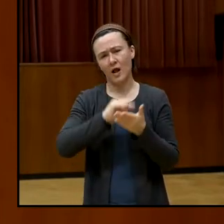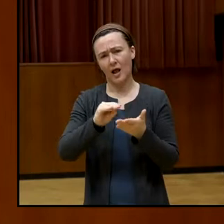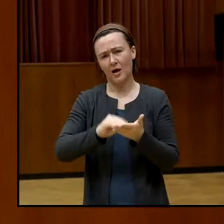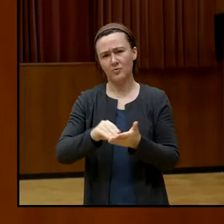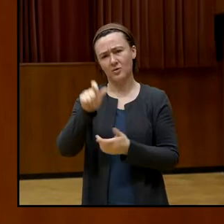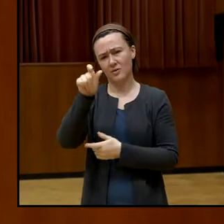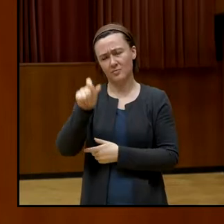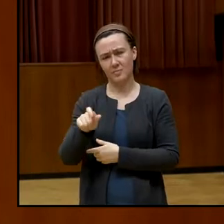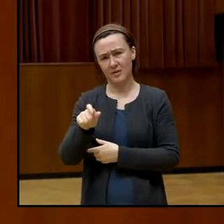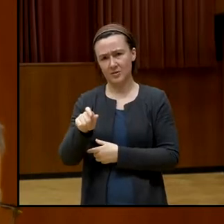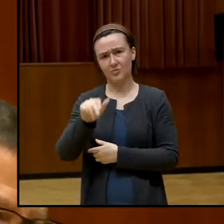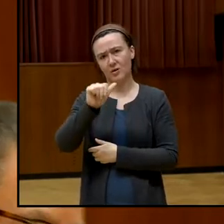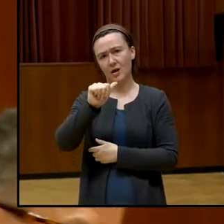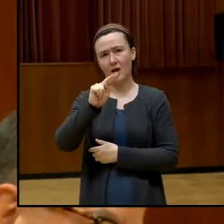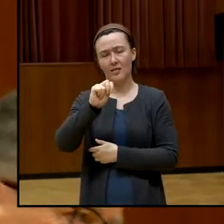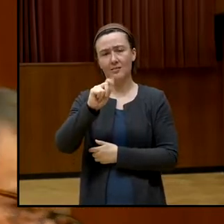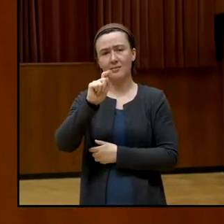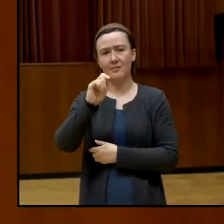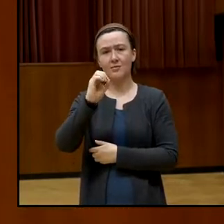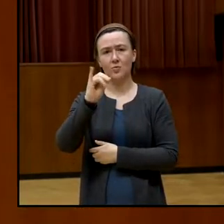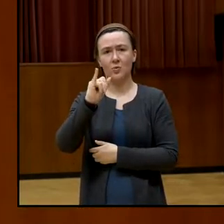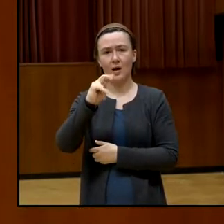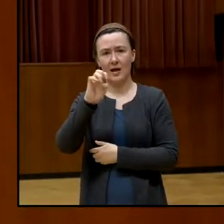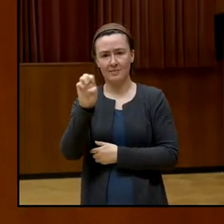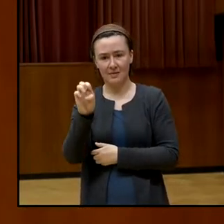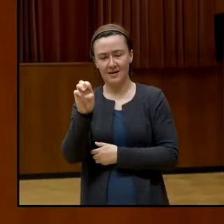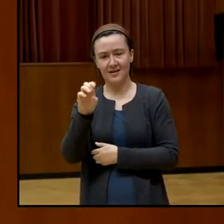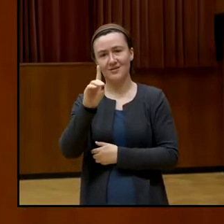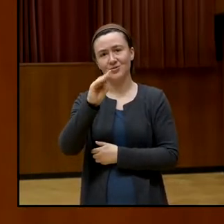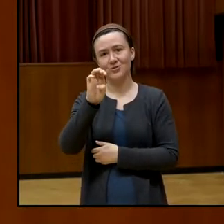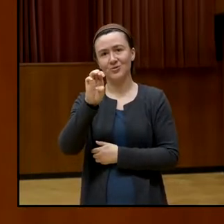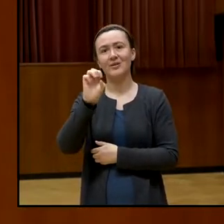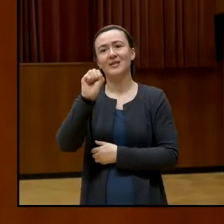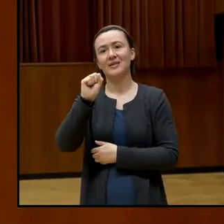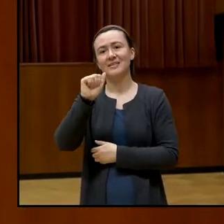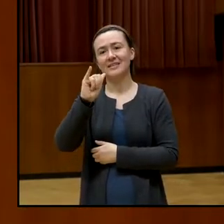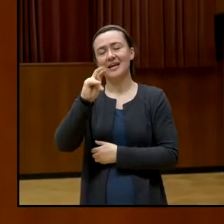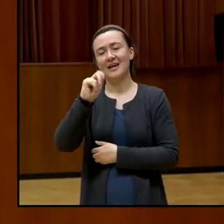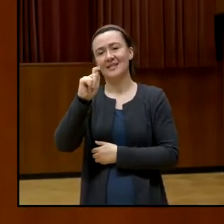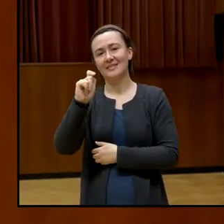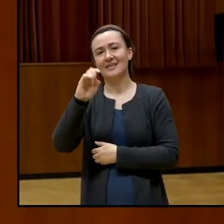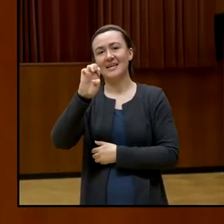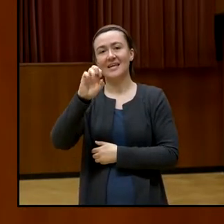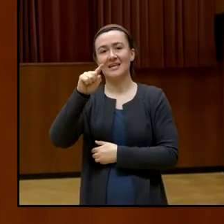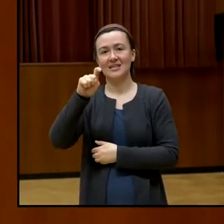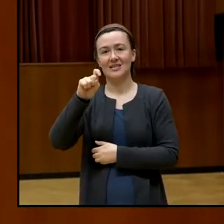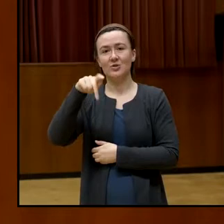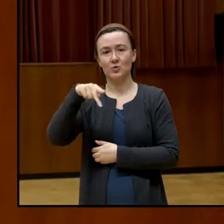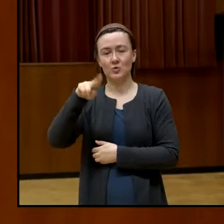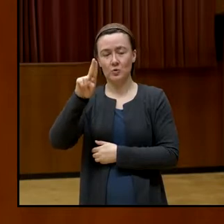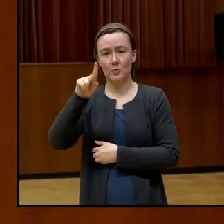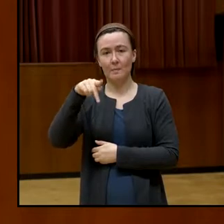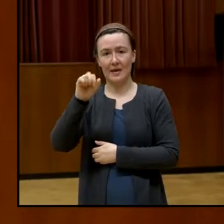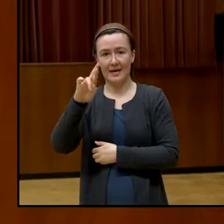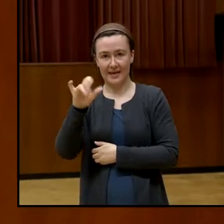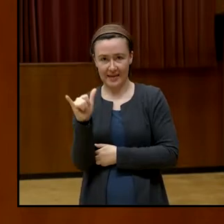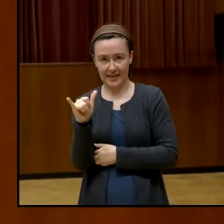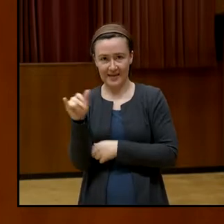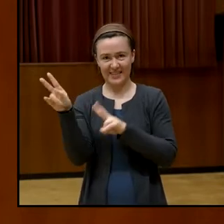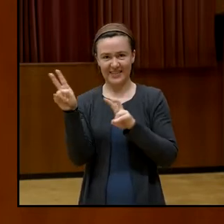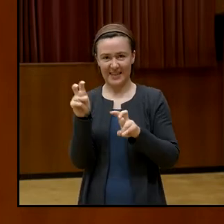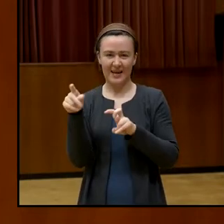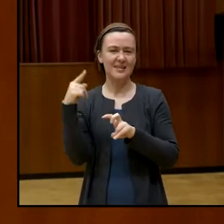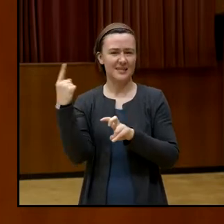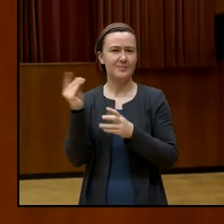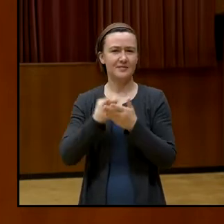zitieren am Schluss, der übrigens den kleinen Prinzen geschrieben hat. Wenn du ein Schiff bauen willst,